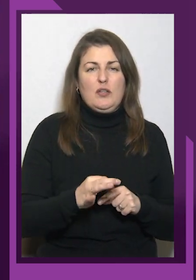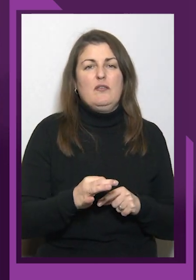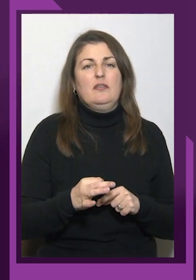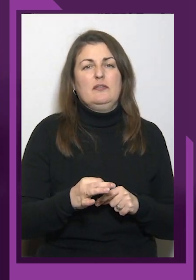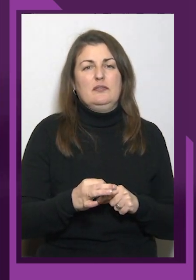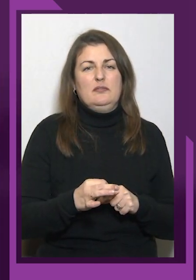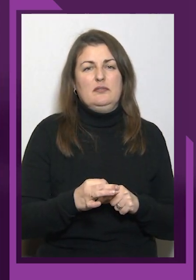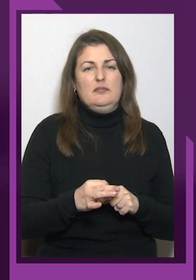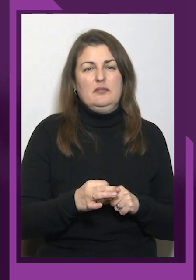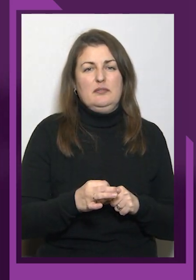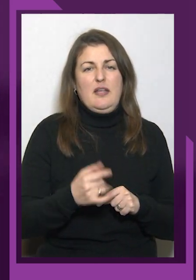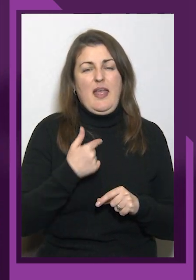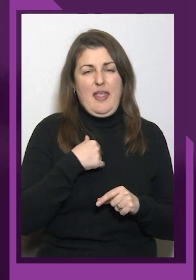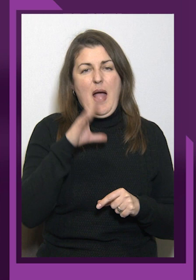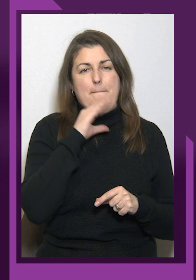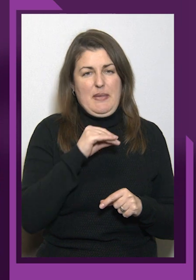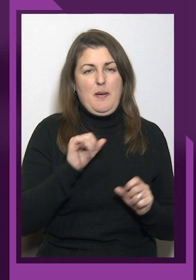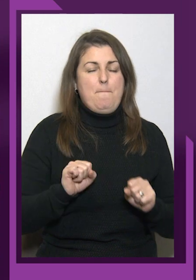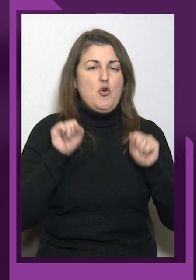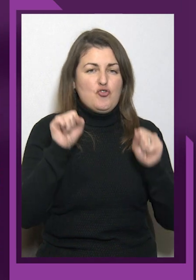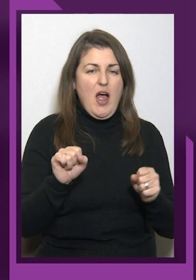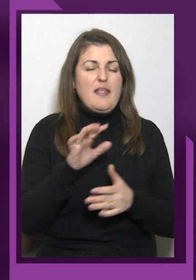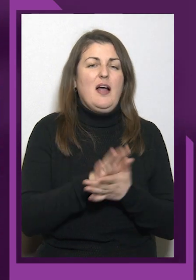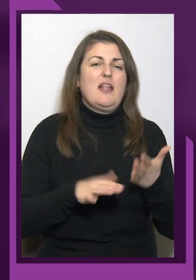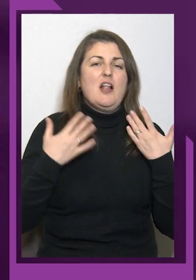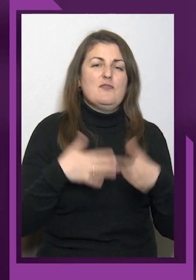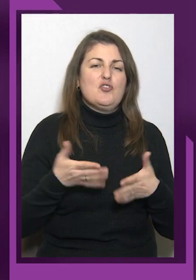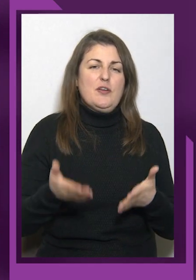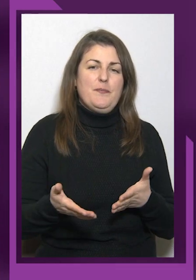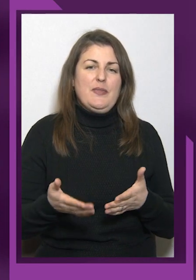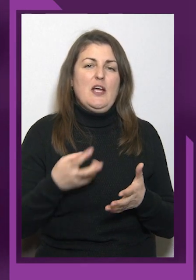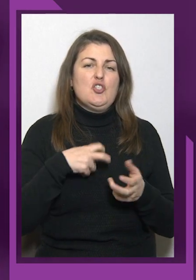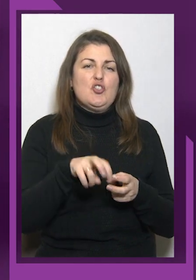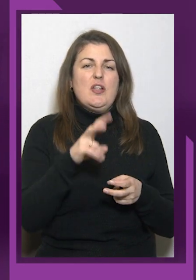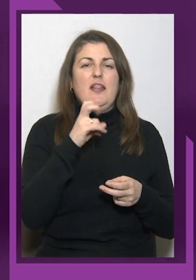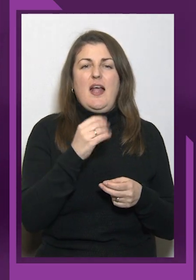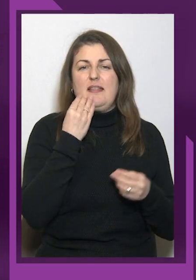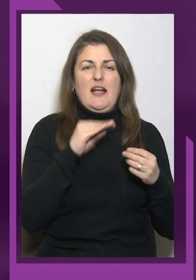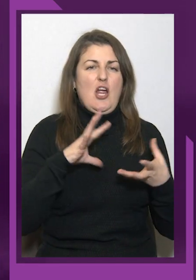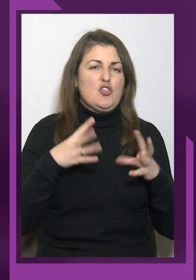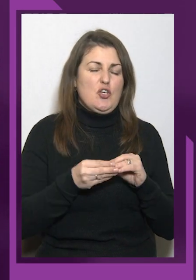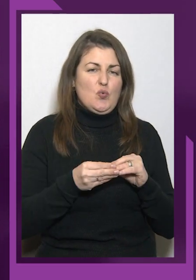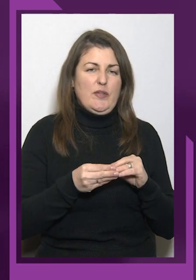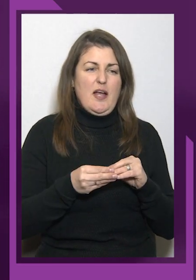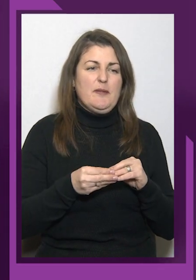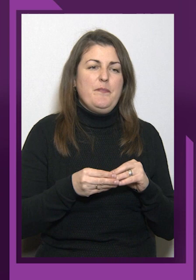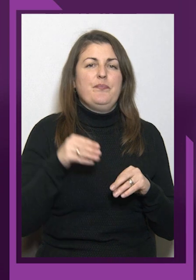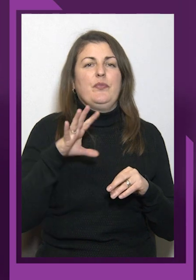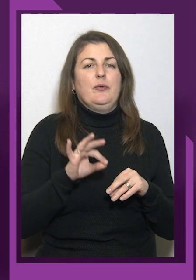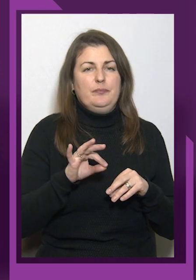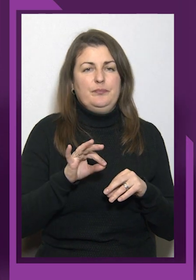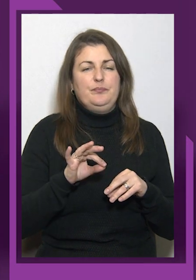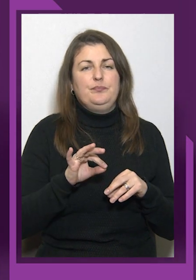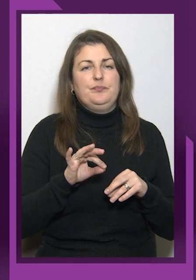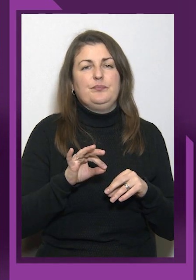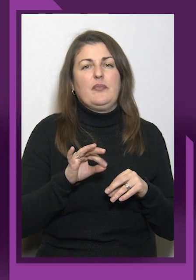йшли на найкращий результат. Тобто 196 кілограмів – це найкраще, що